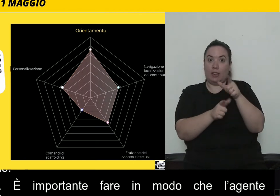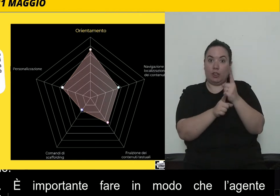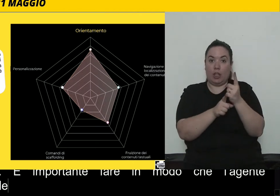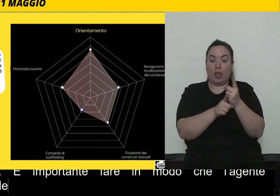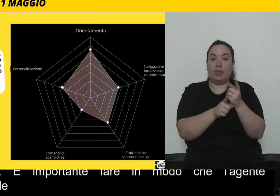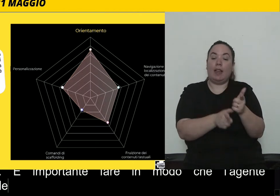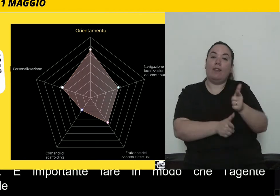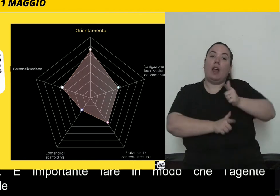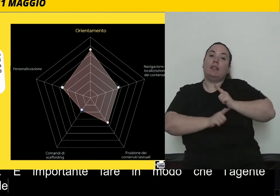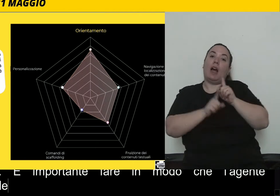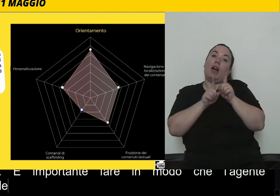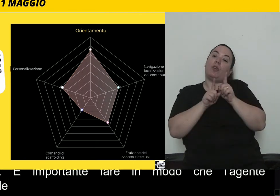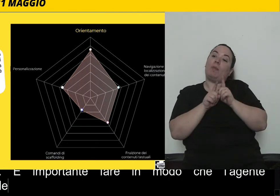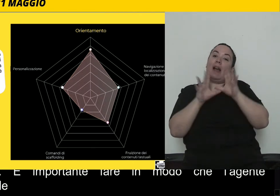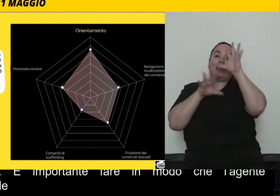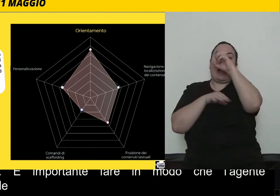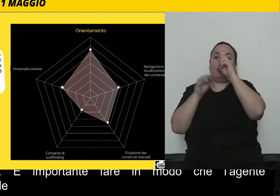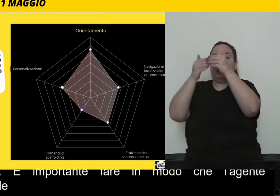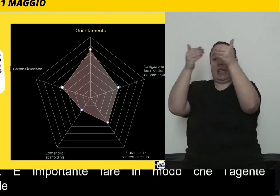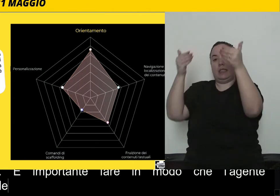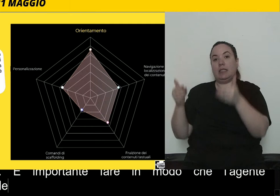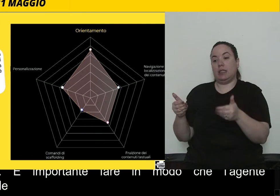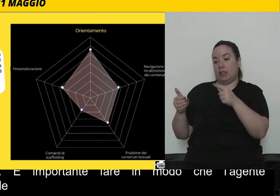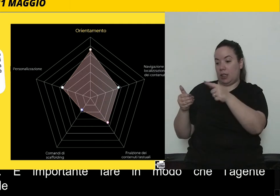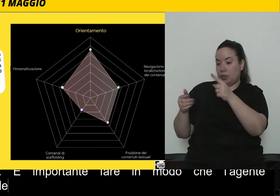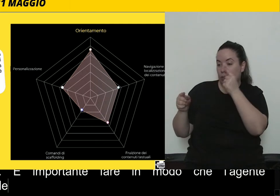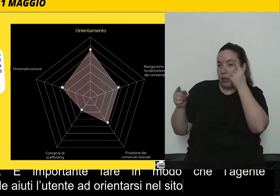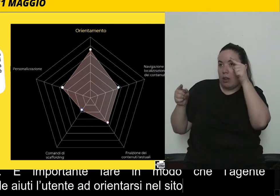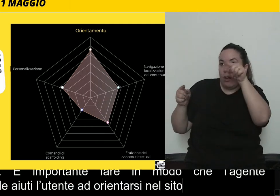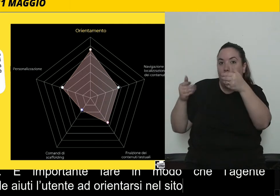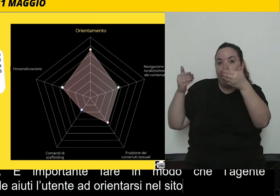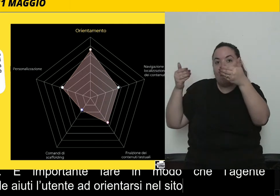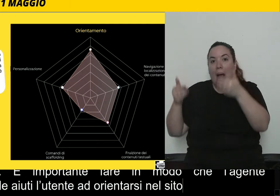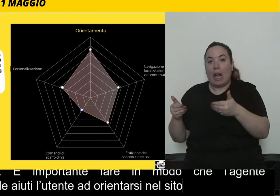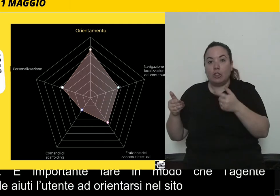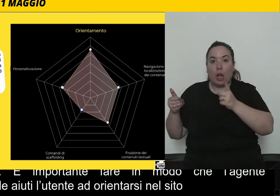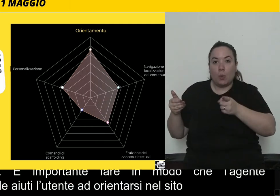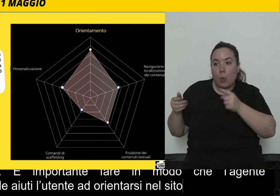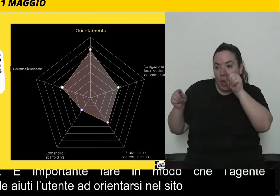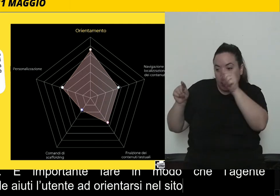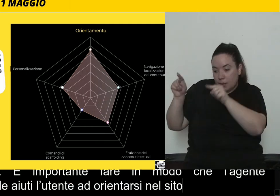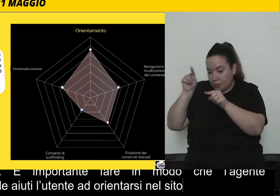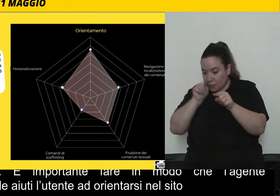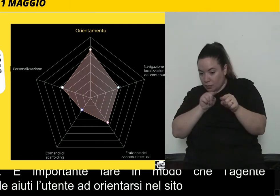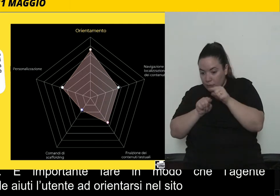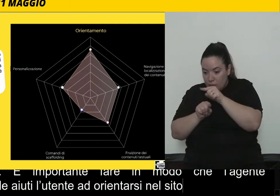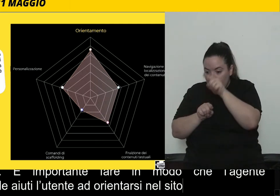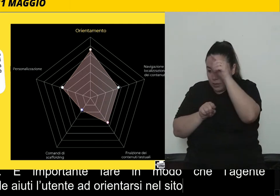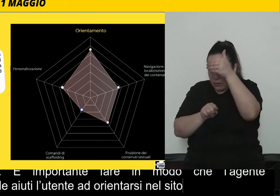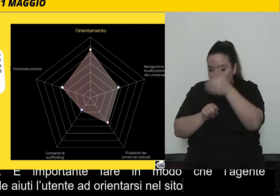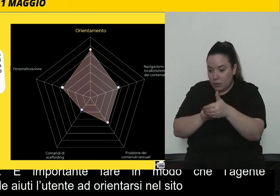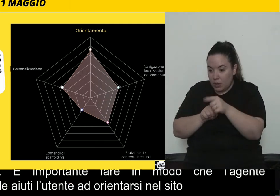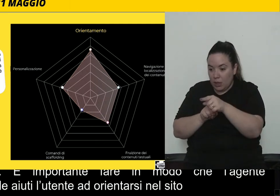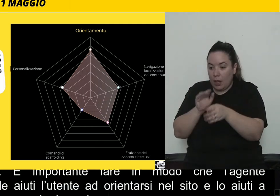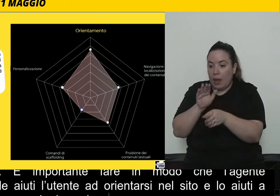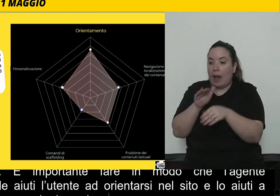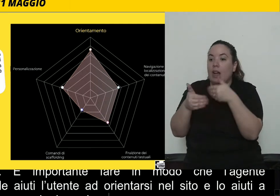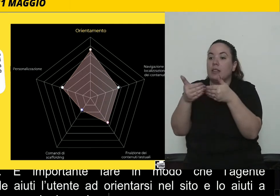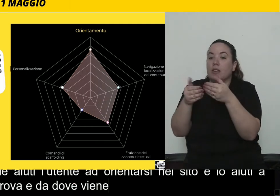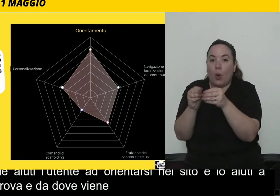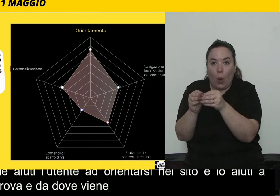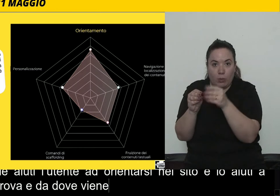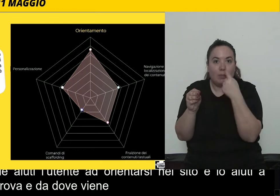'utente vuole esplorare, che lo aiuti a capire dove si trova, da dove viene, cosa può fare a partire da quella pagina.